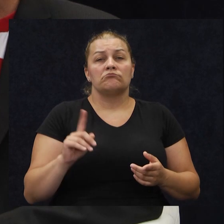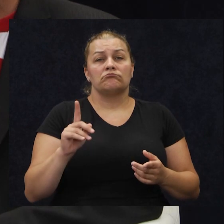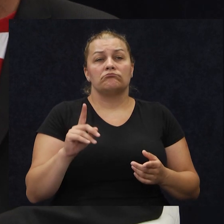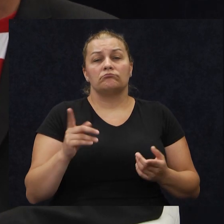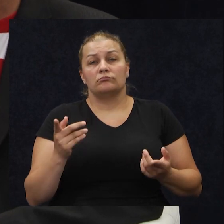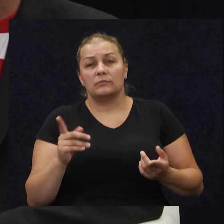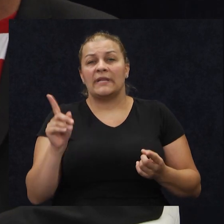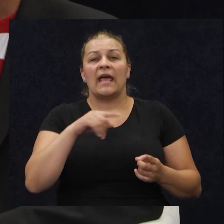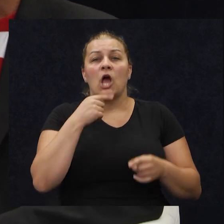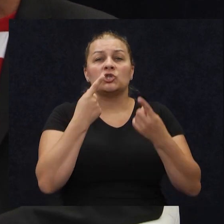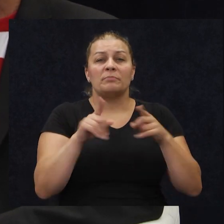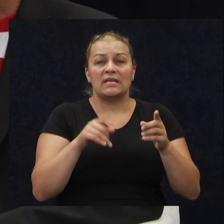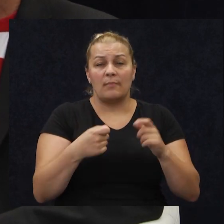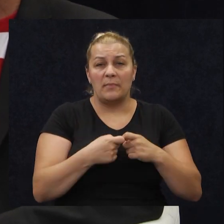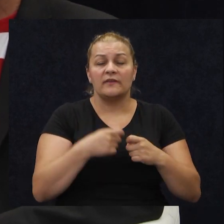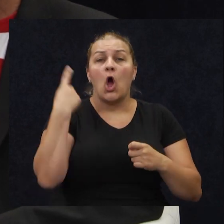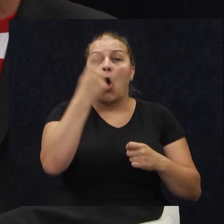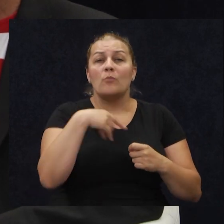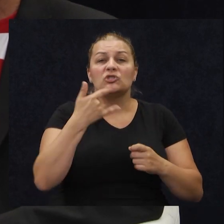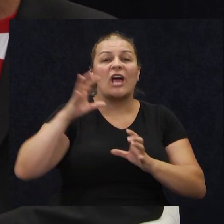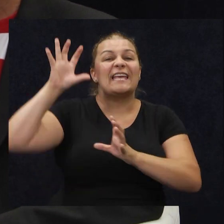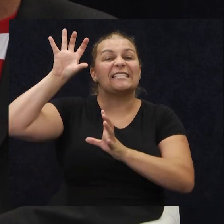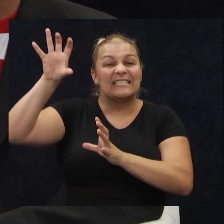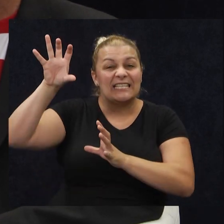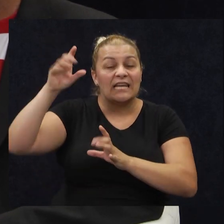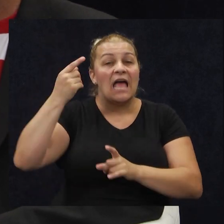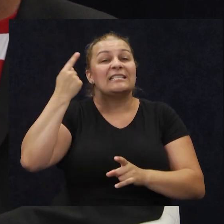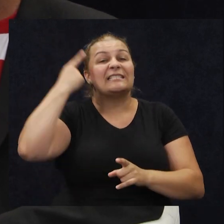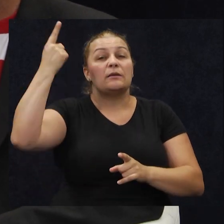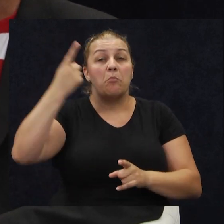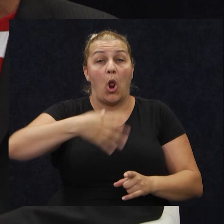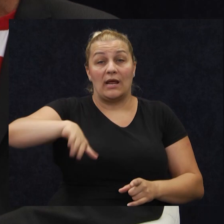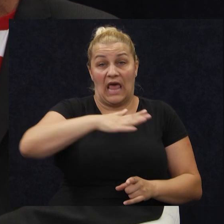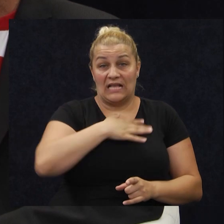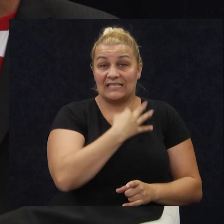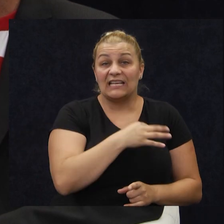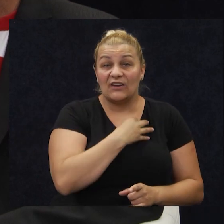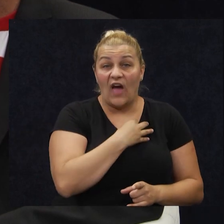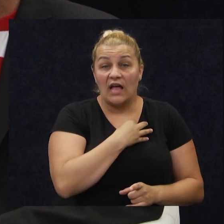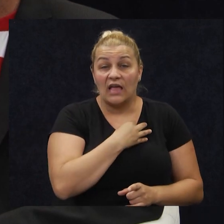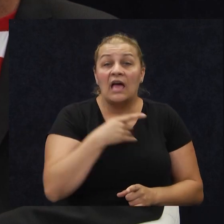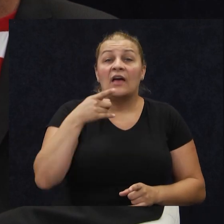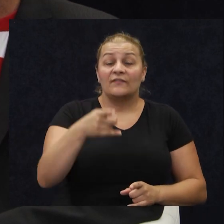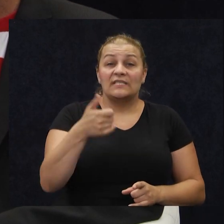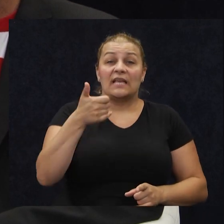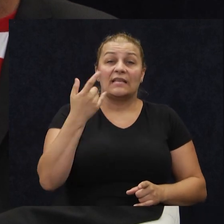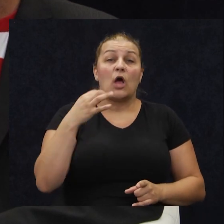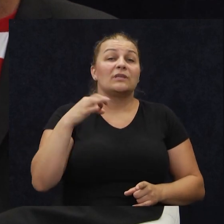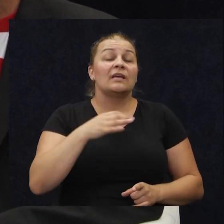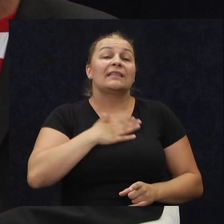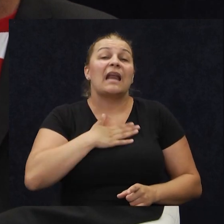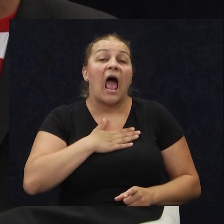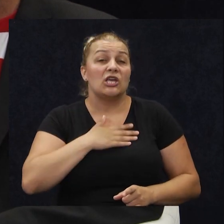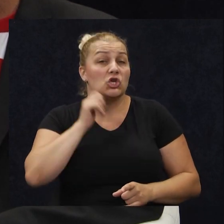zalud pjesma, omiška je stina, simbol nas Hrvata. Visna je jedna od dragih žena,